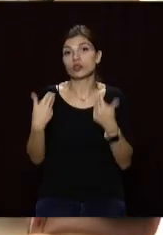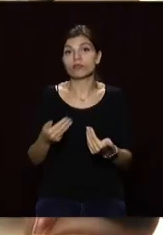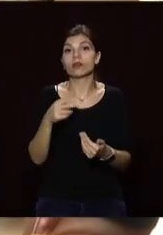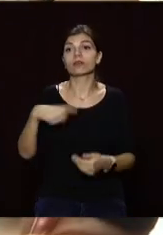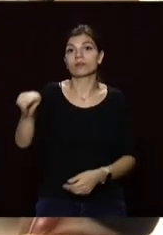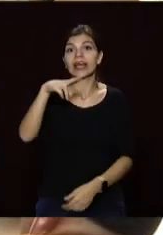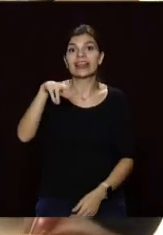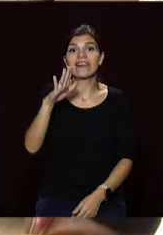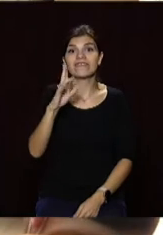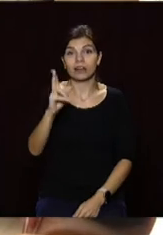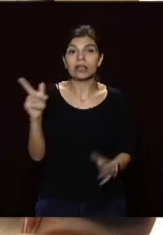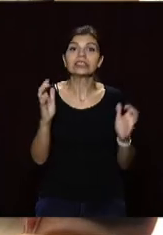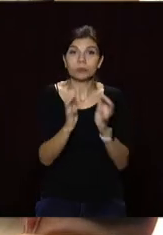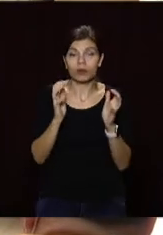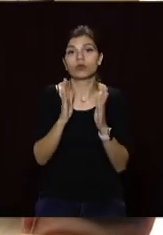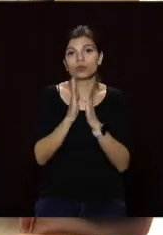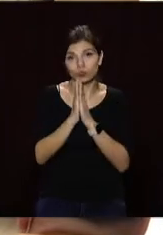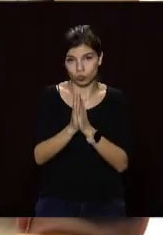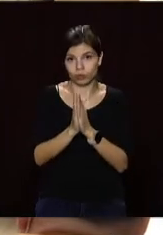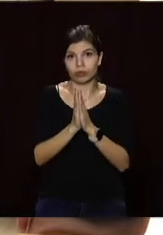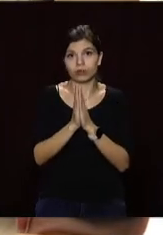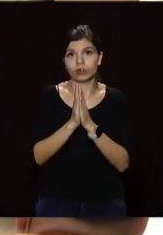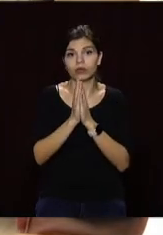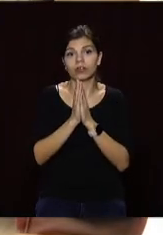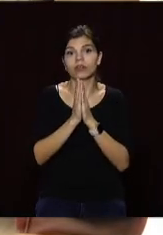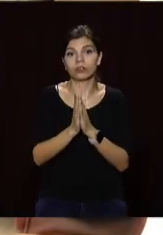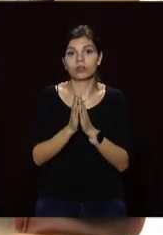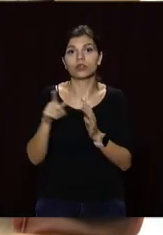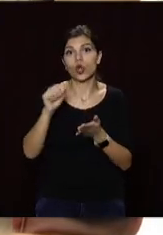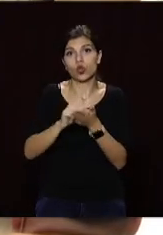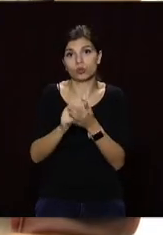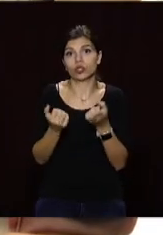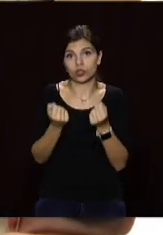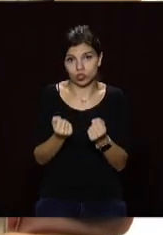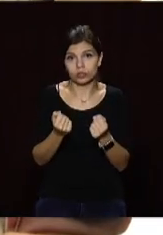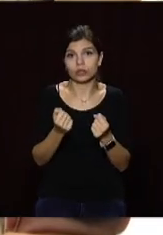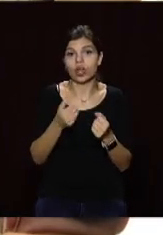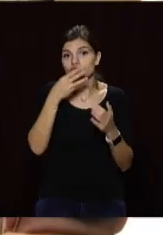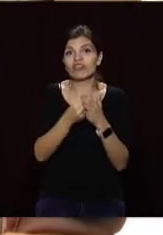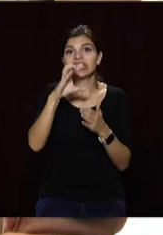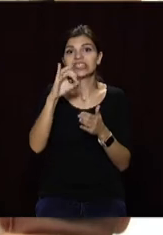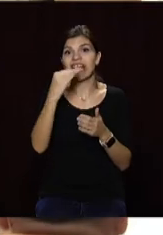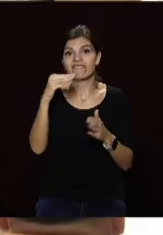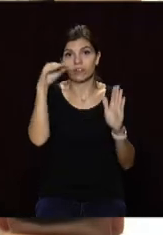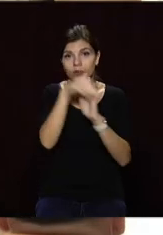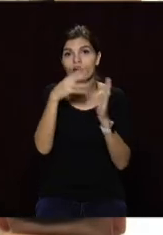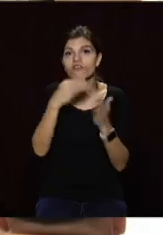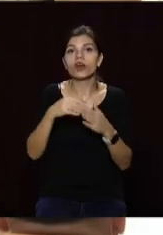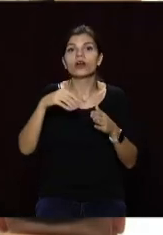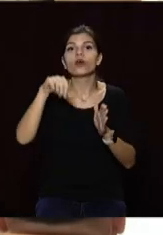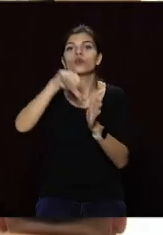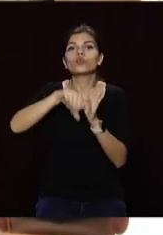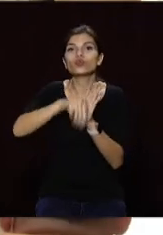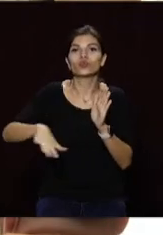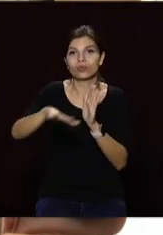членам ДВК зберігати зараз нездану виборчу документацію в своїх сейфах на своїх дільничних комісіях чи